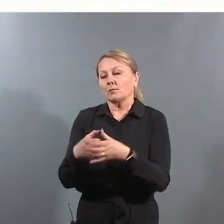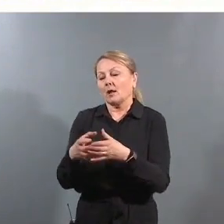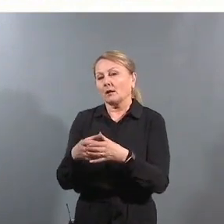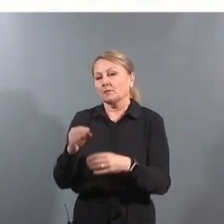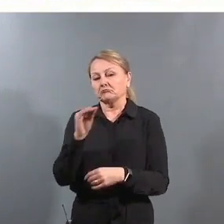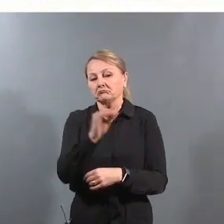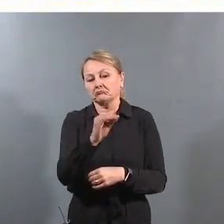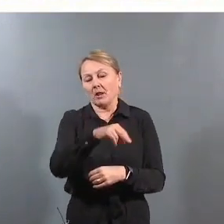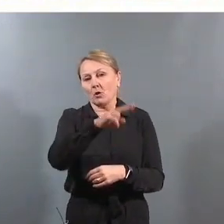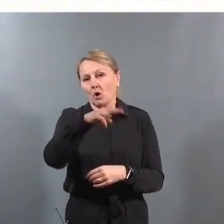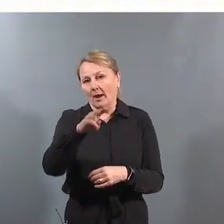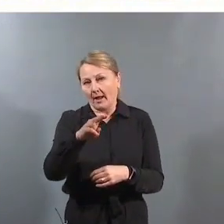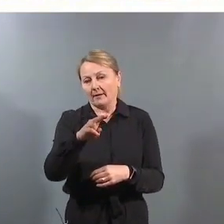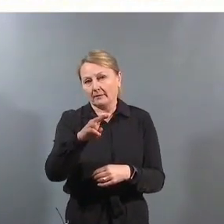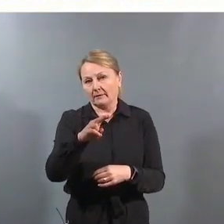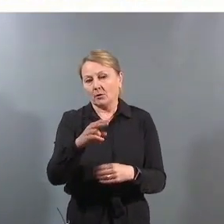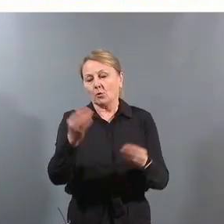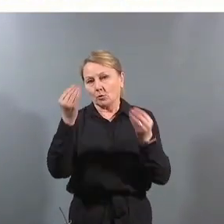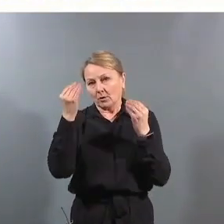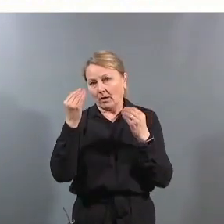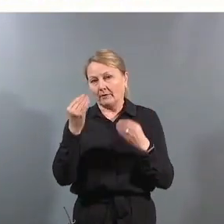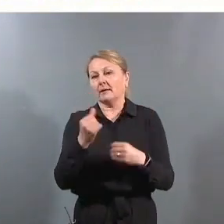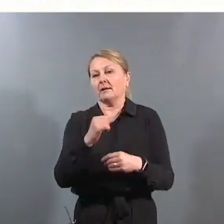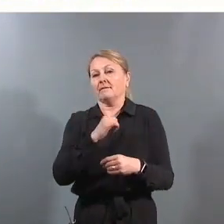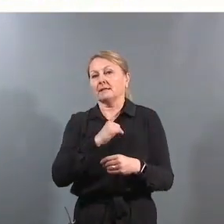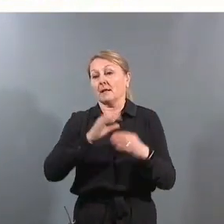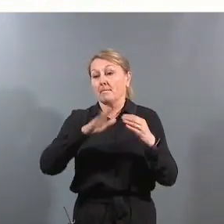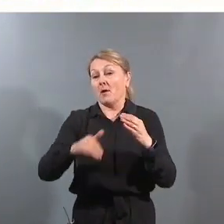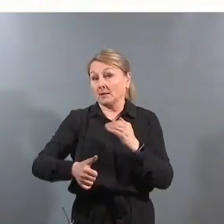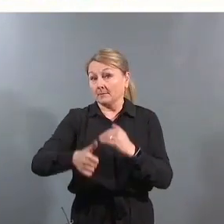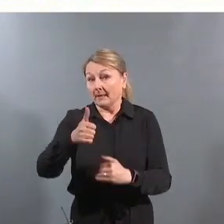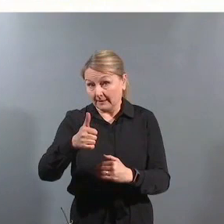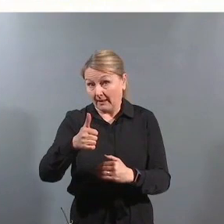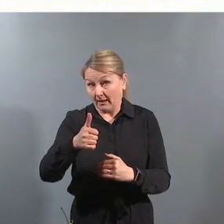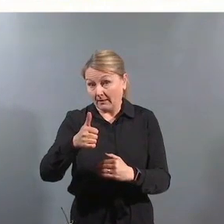Norge er at utdanningen, for at undervisningen skal være til barnets beste,